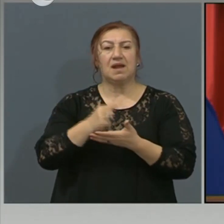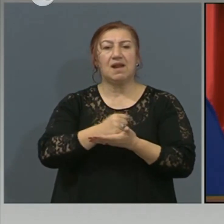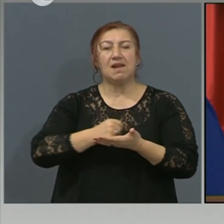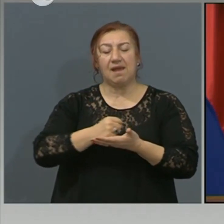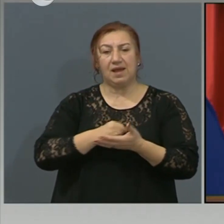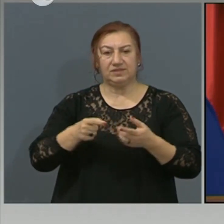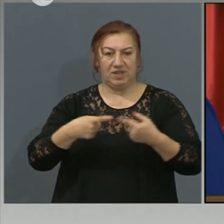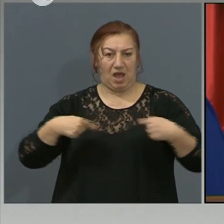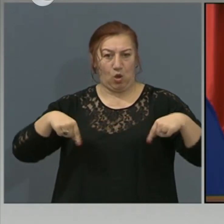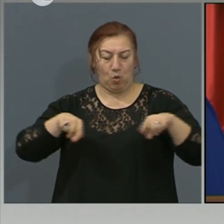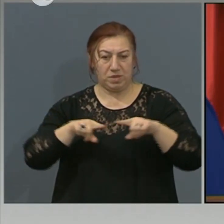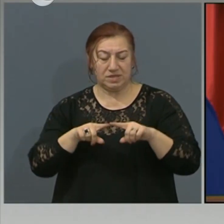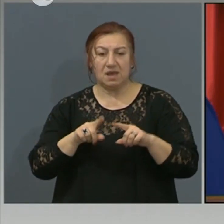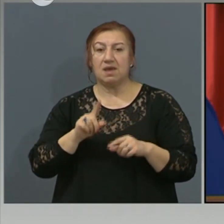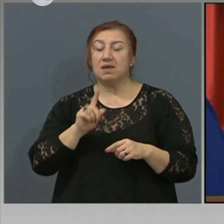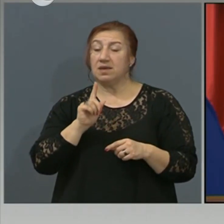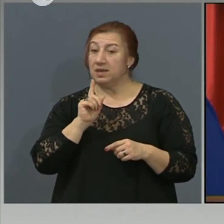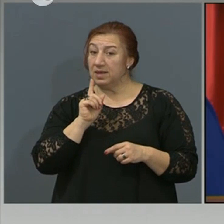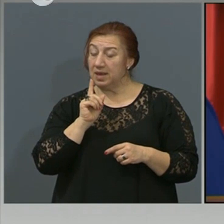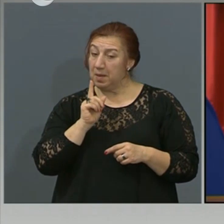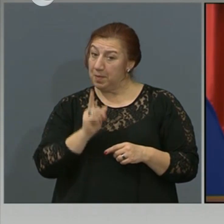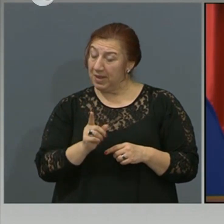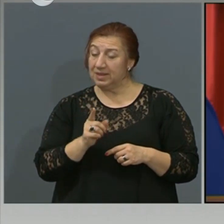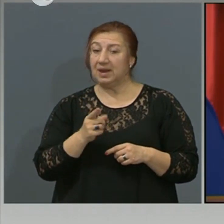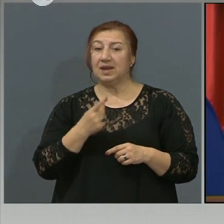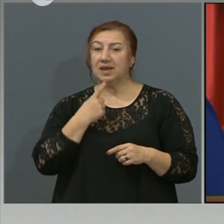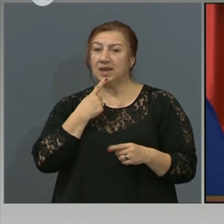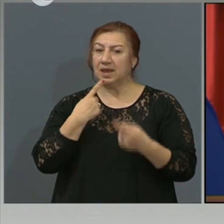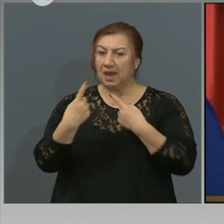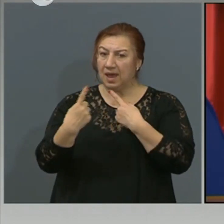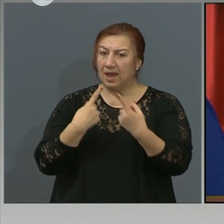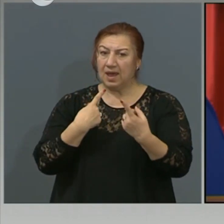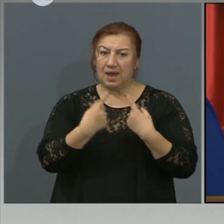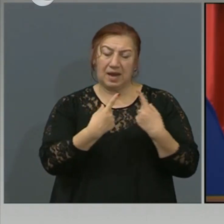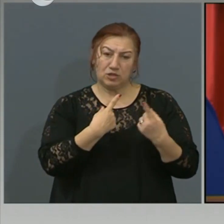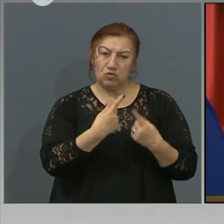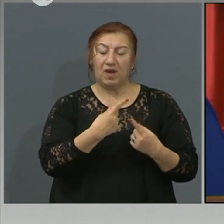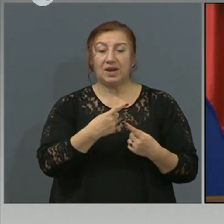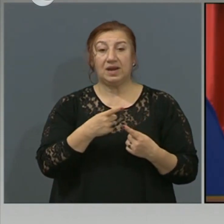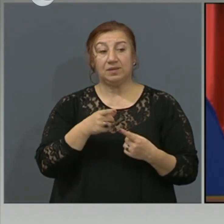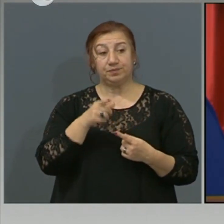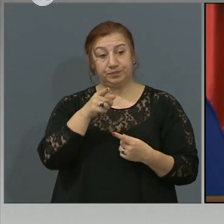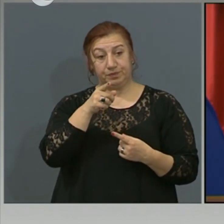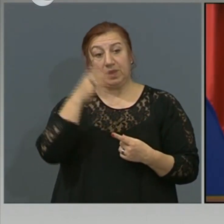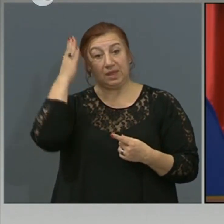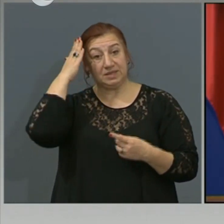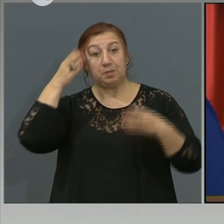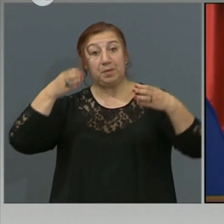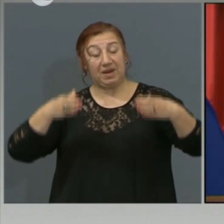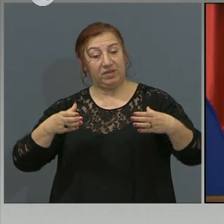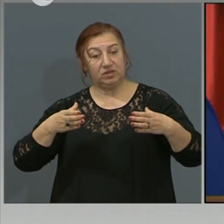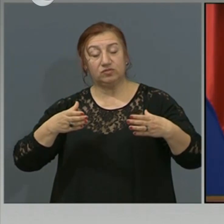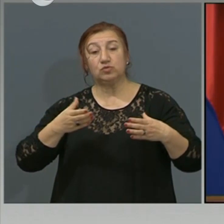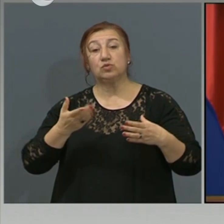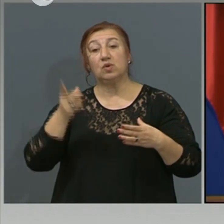и бихте ли разговаряли и с правителството да поиска